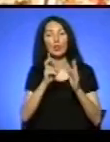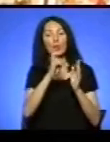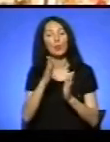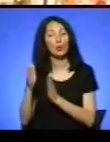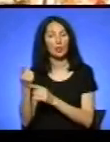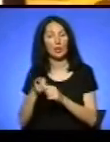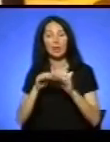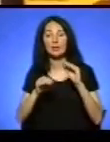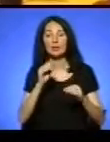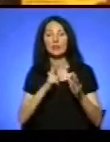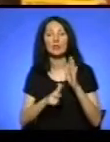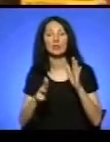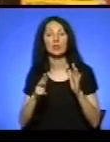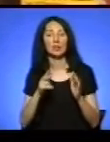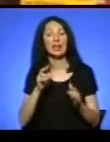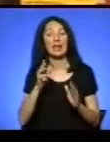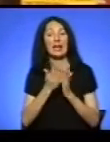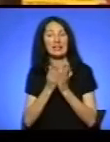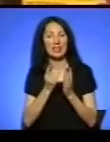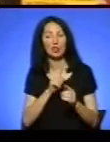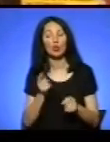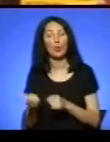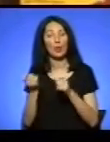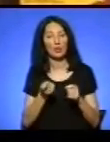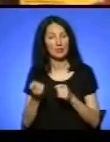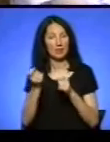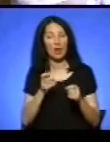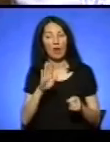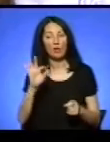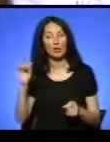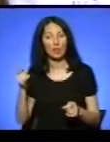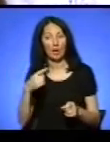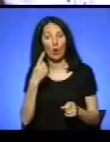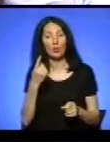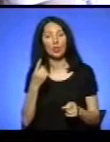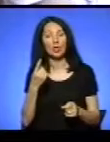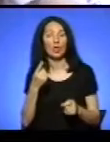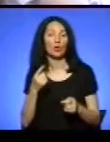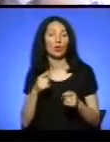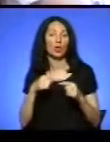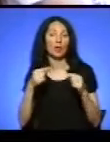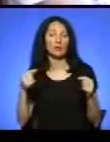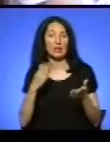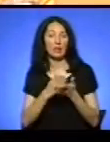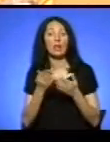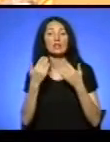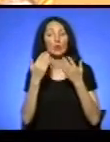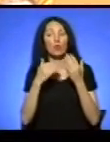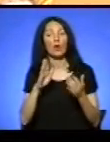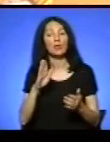з 80 книг, що привезли волонтери. Однією з умов літнього табору є спілкування з волонтерами, лише англійською.